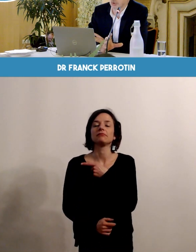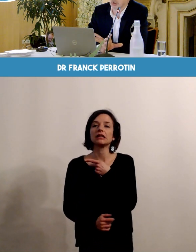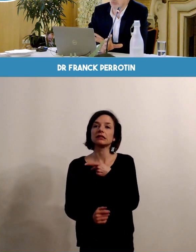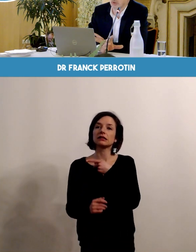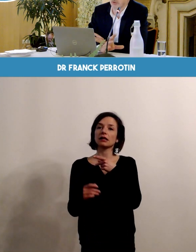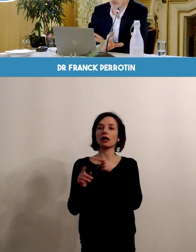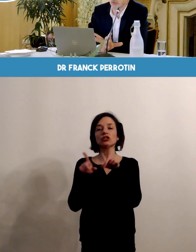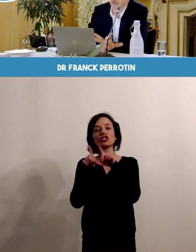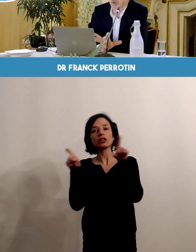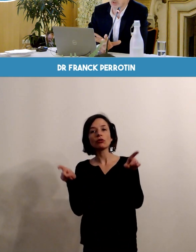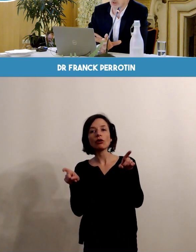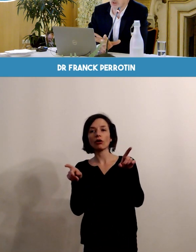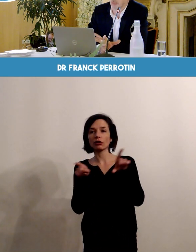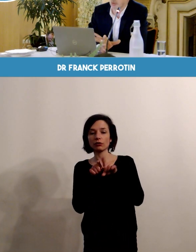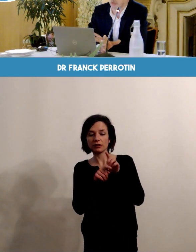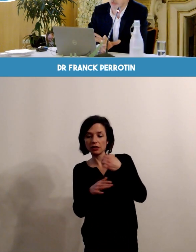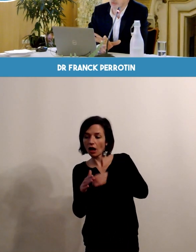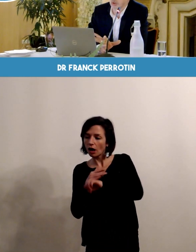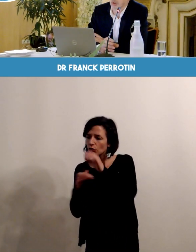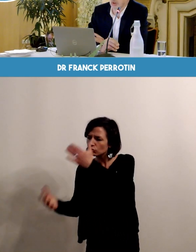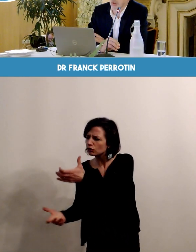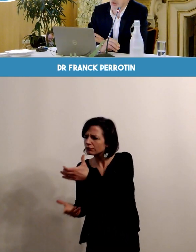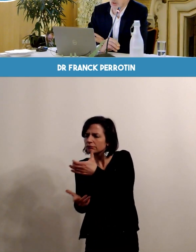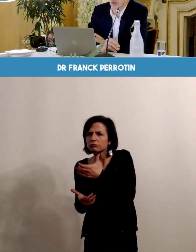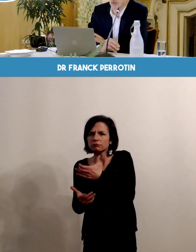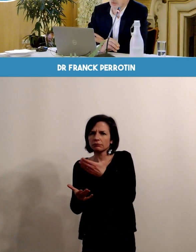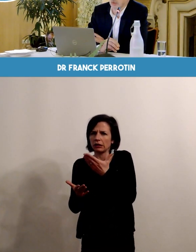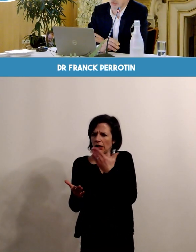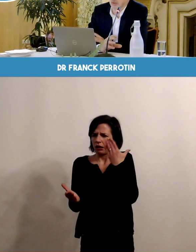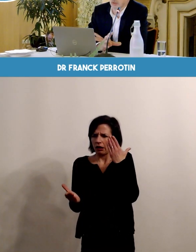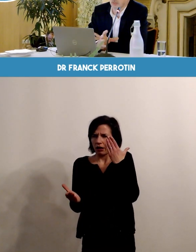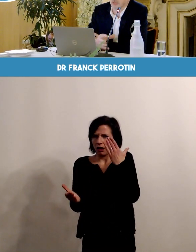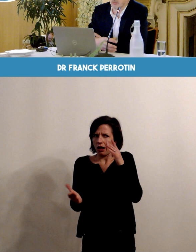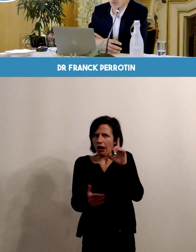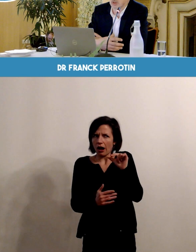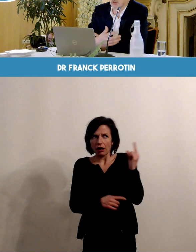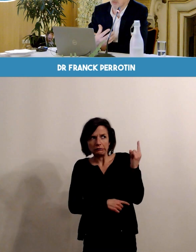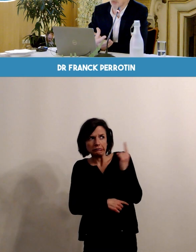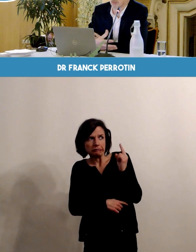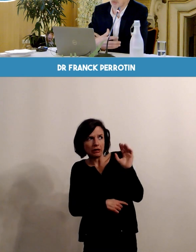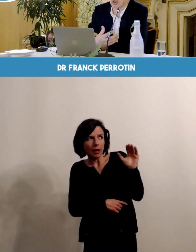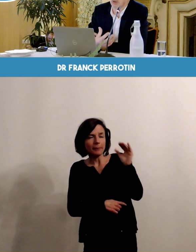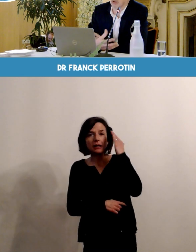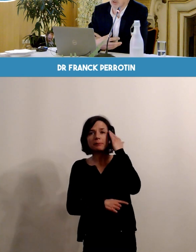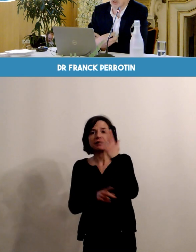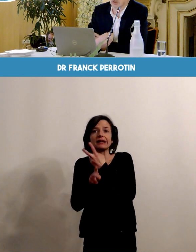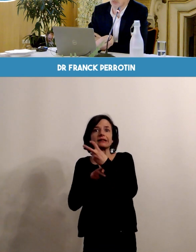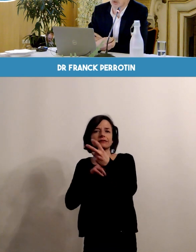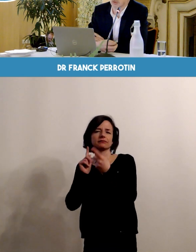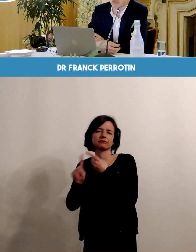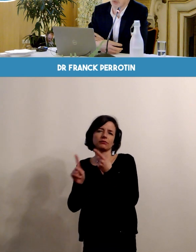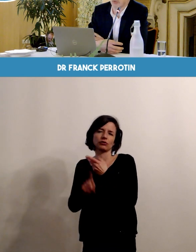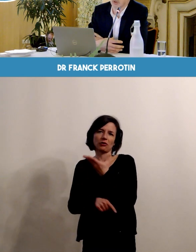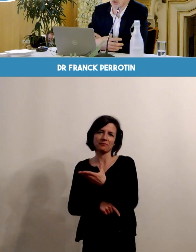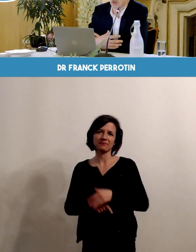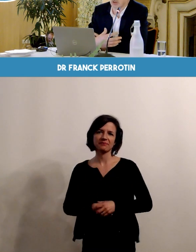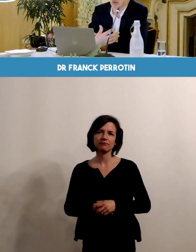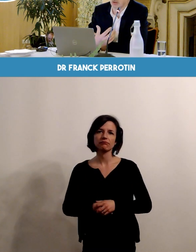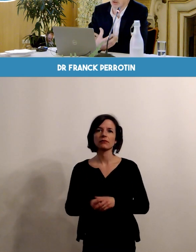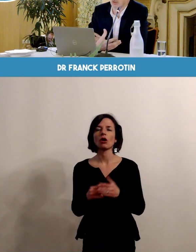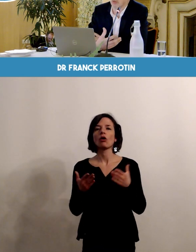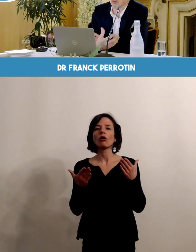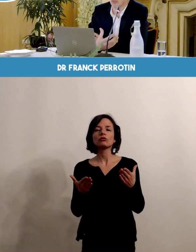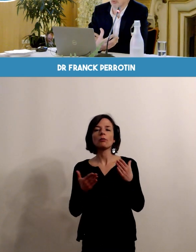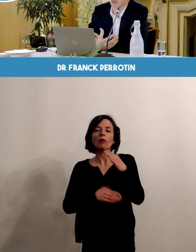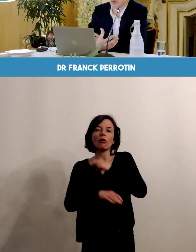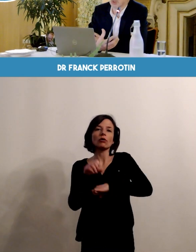pathologie ou des facteurs de risque importants. même si aujourd'hui l'organisation des soins fait qu'il y a